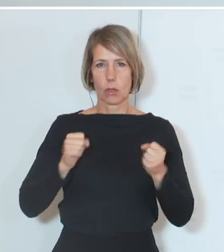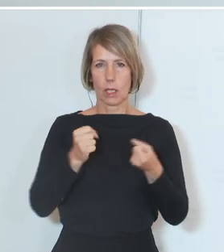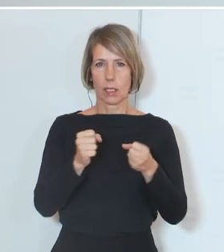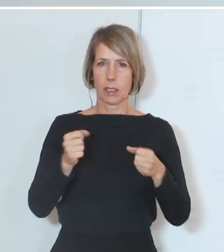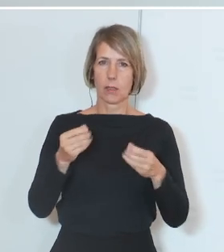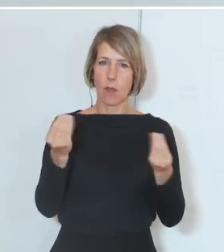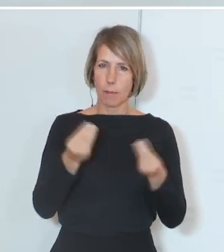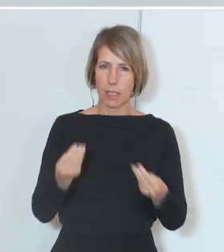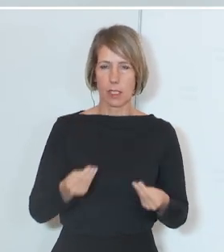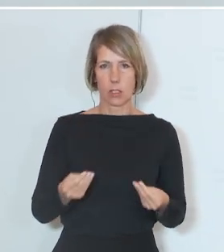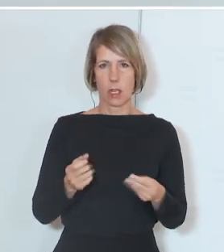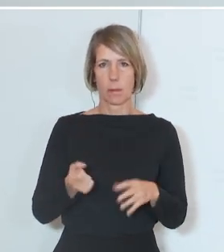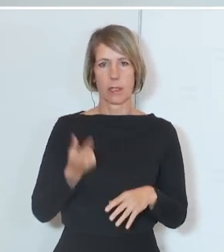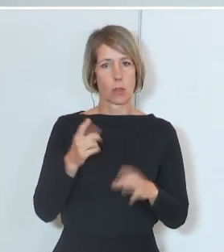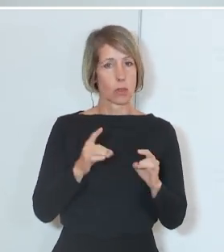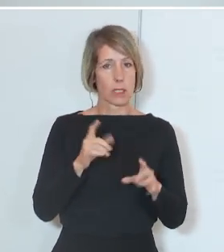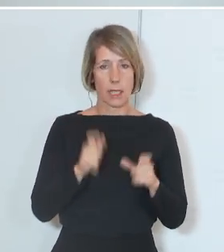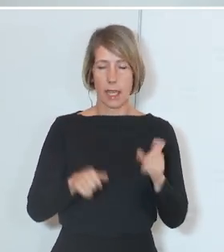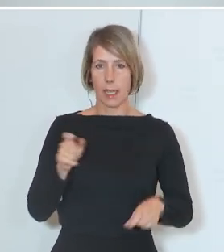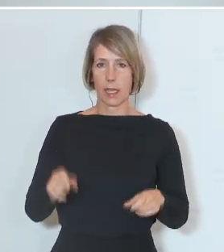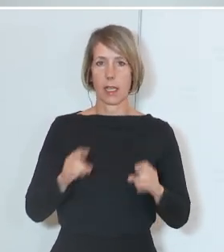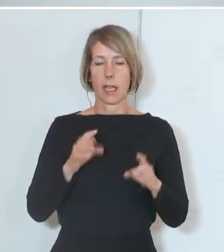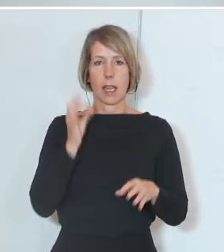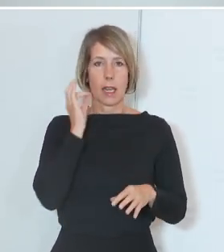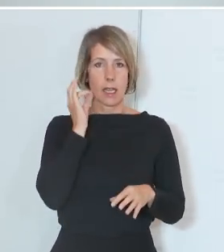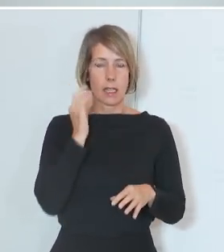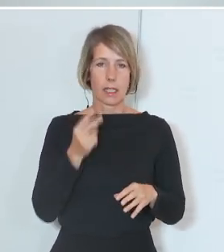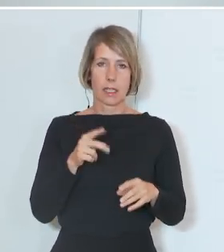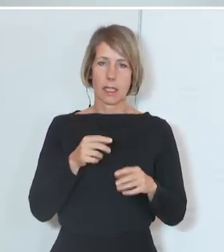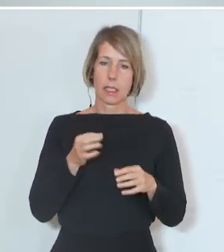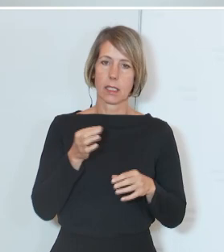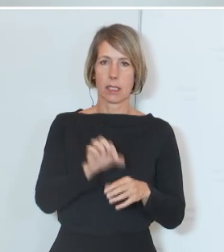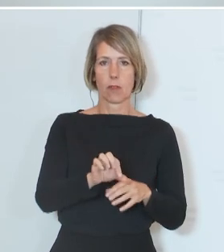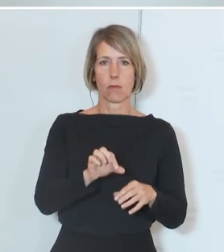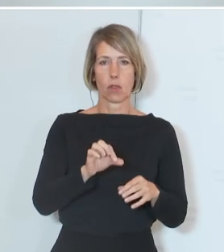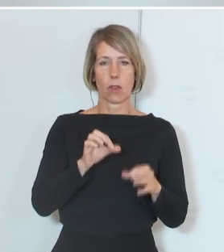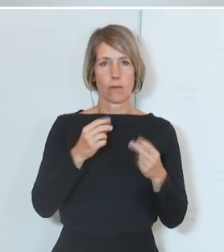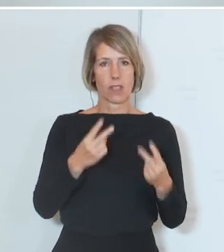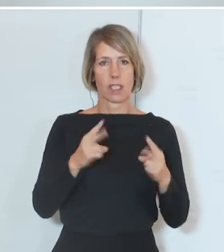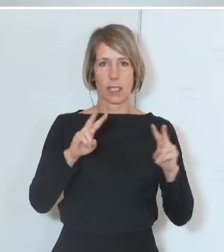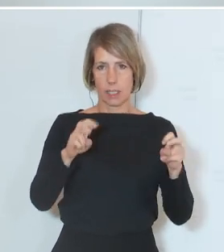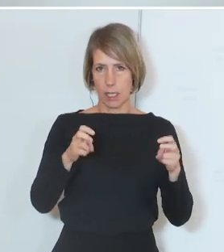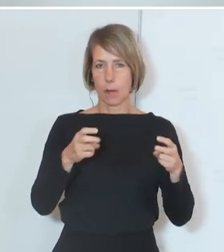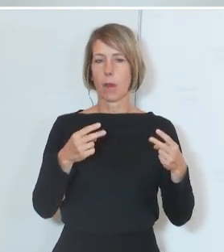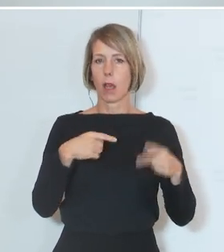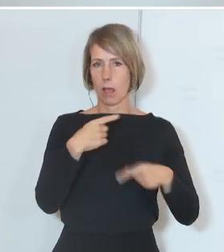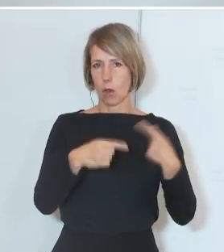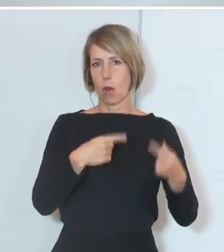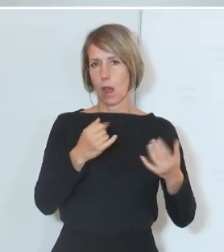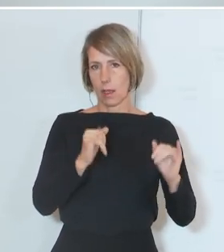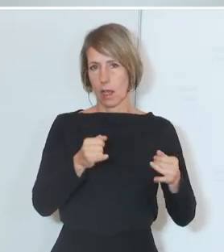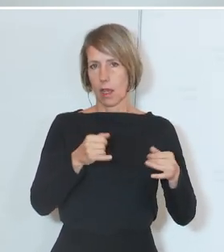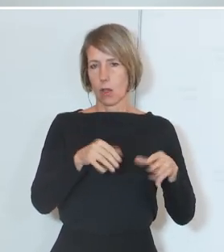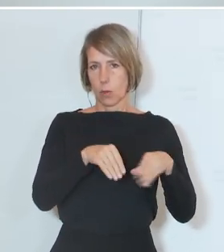Das sind insbesondere die Lehrerinnen und Lehrer, die zu diesem wichtigen Thema einfach, die dabei eine wichtige Rolle spielen im